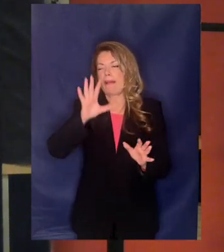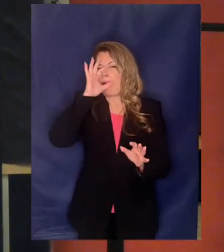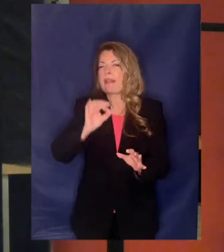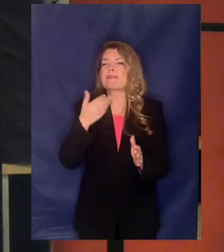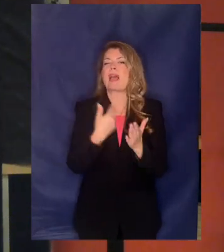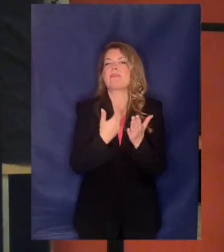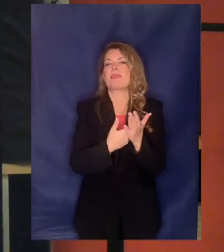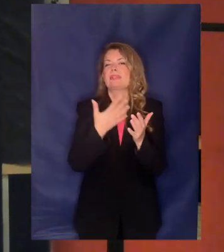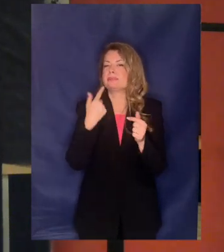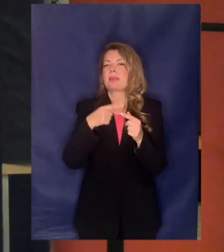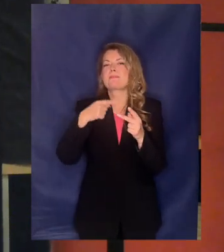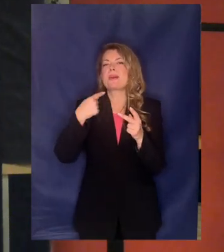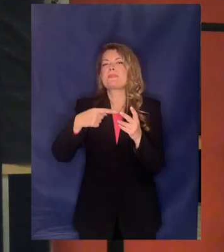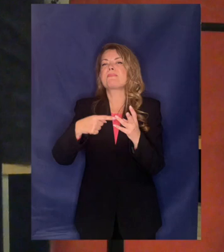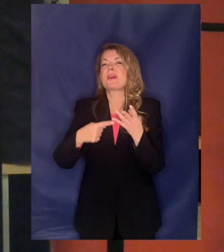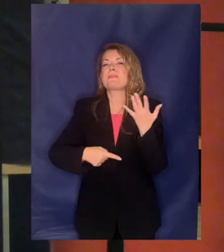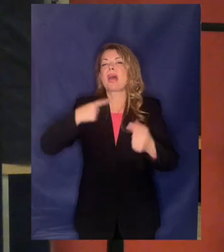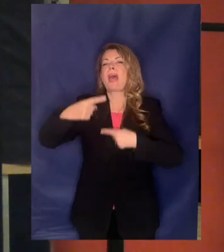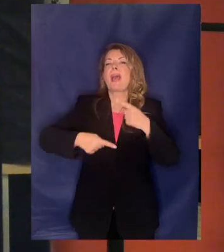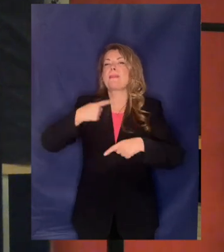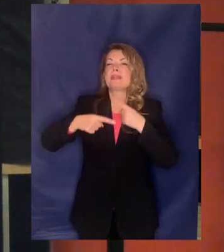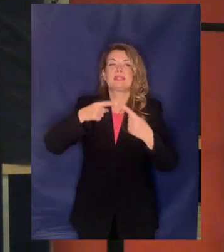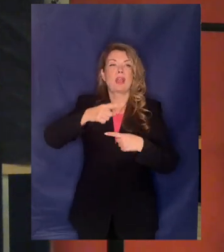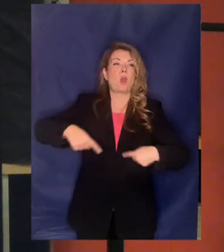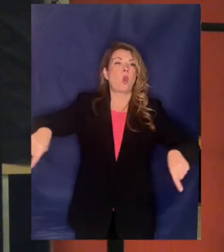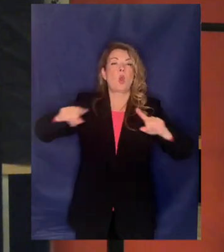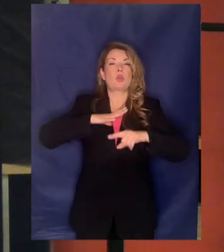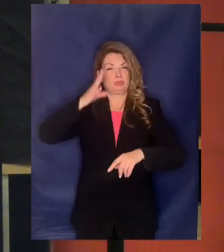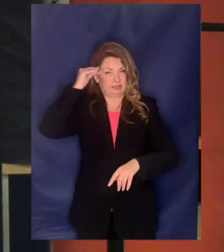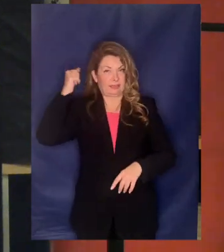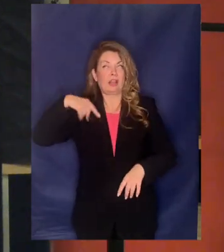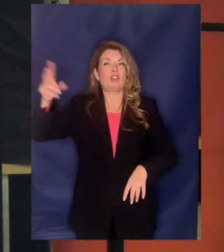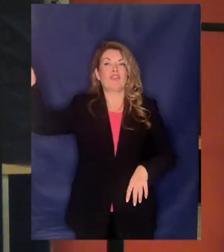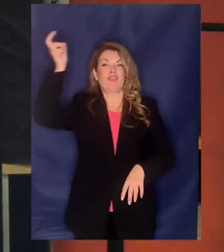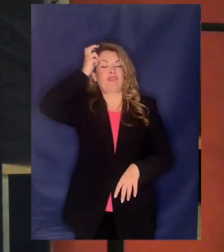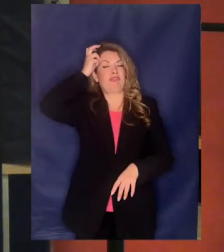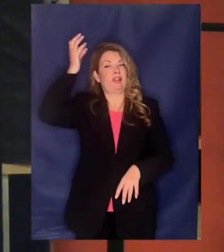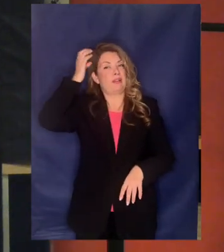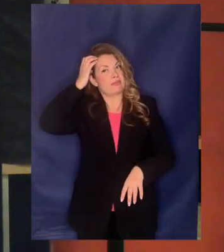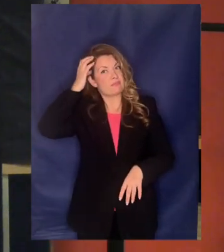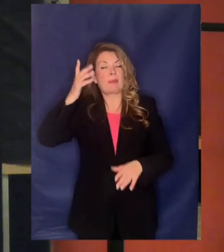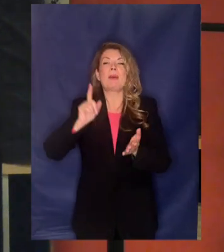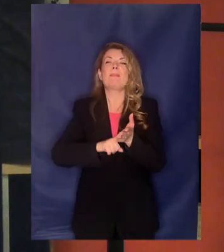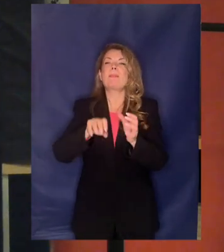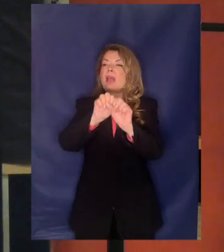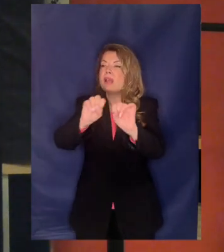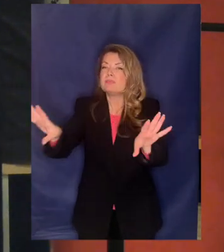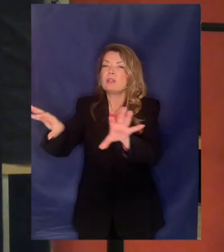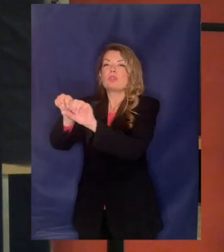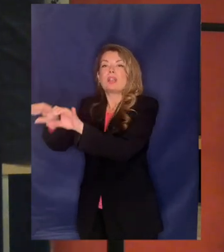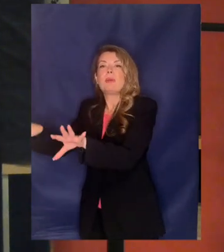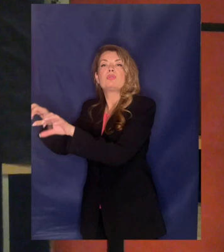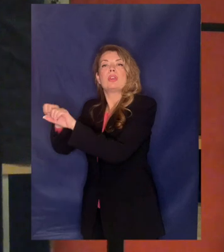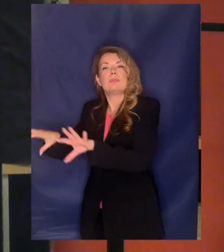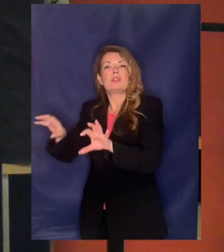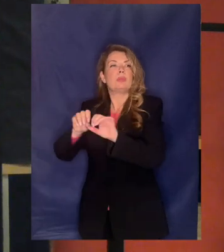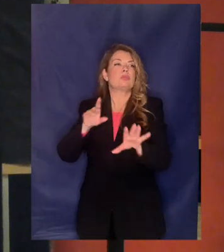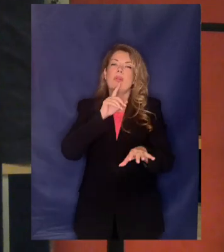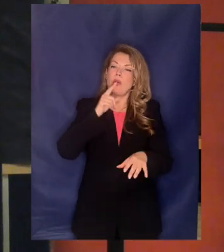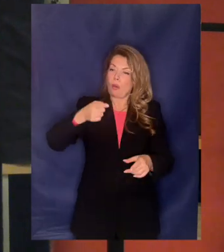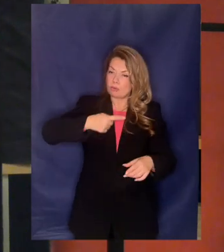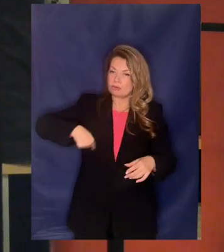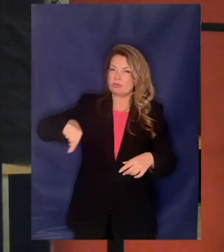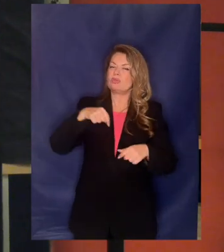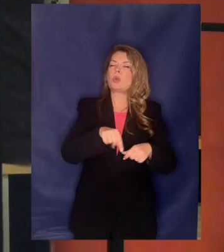αλήθεια και δεν ξεχνάμε όλοι οι πολίτες και όπως και σήμερα επιχειρούμε να ενημερωθούμε απέναντι στα όσα πασχίζει ο